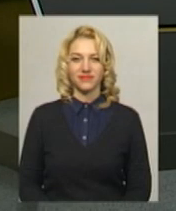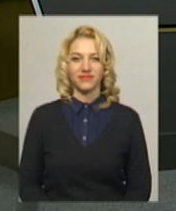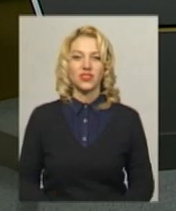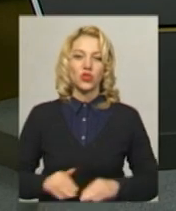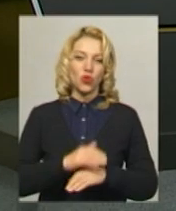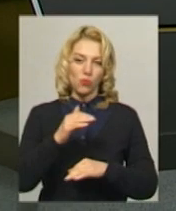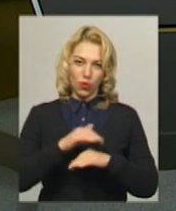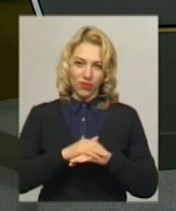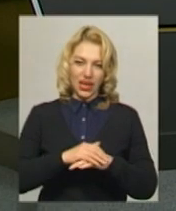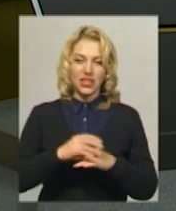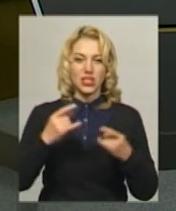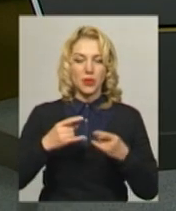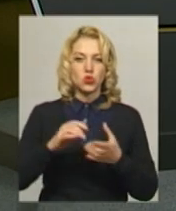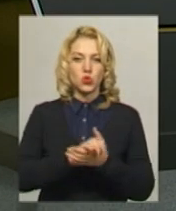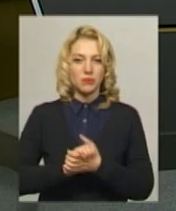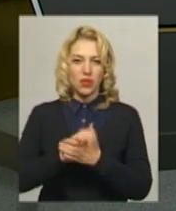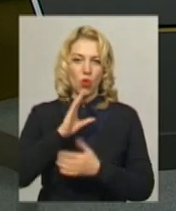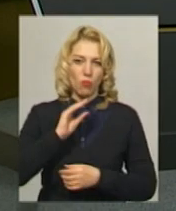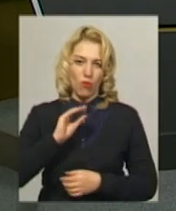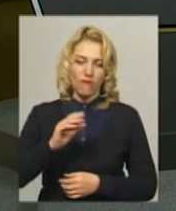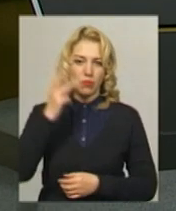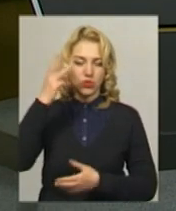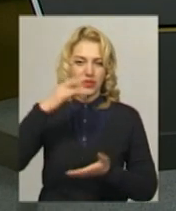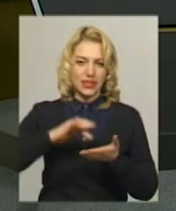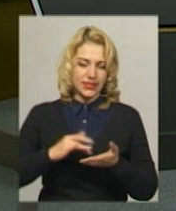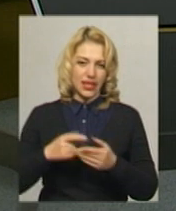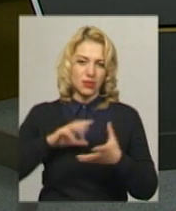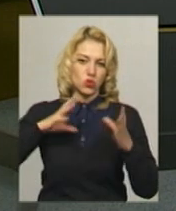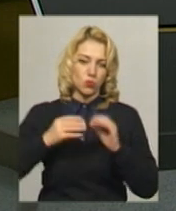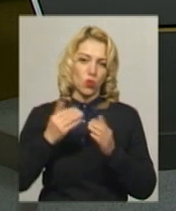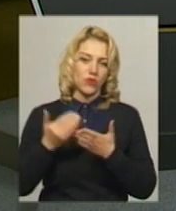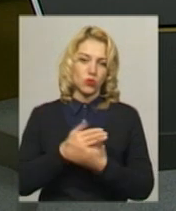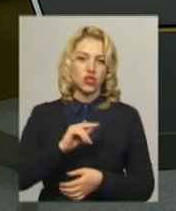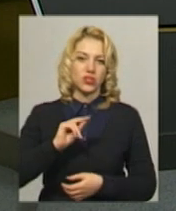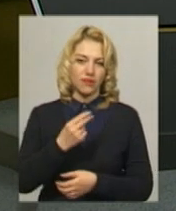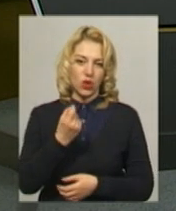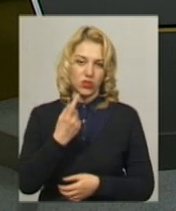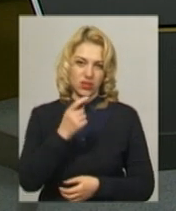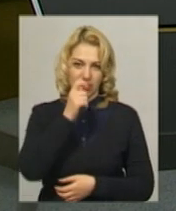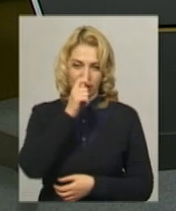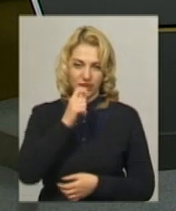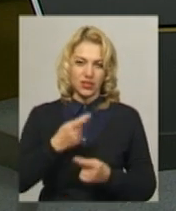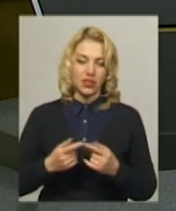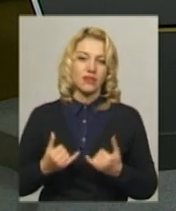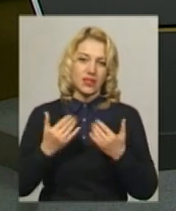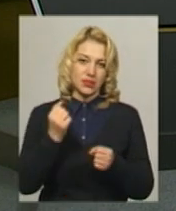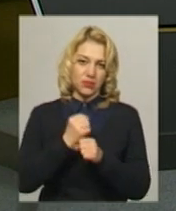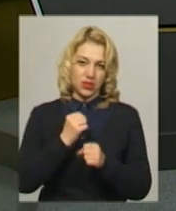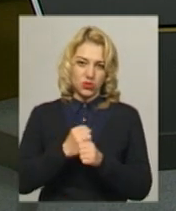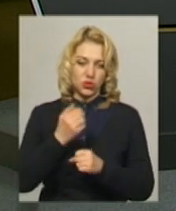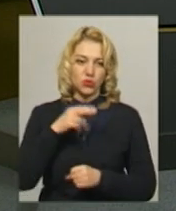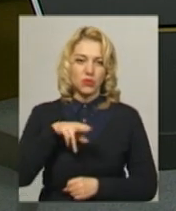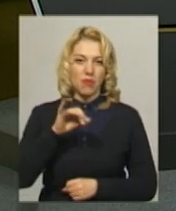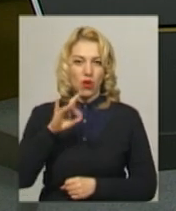Доброго вечора! В ефірі Суспільного мовника «Поділяцентр» підсумковий випуск новин четверга 11 квітня. В студії ведуча Світлана Поробок,